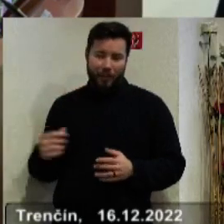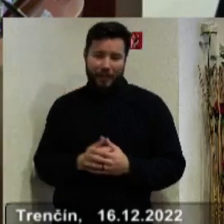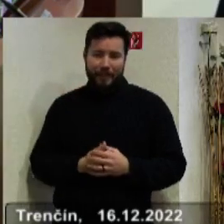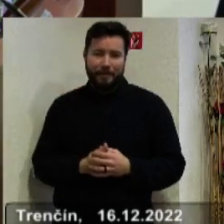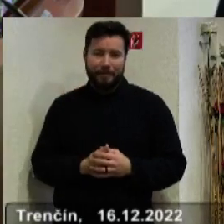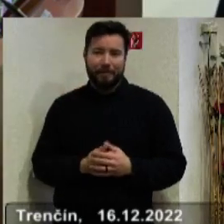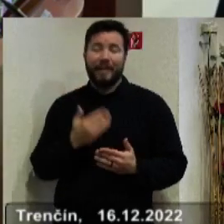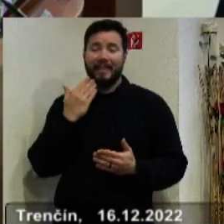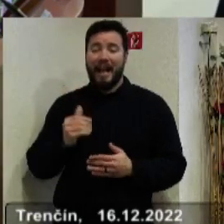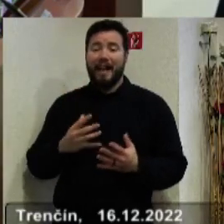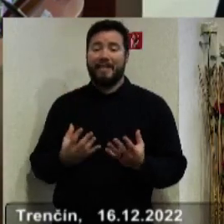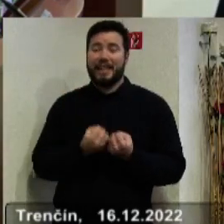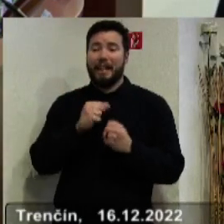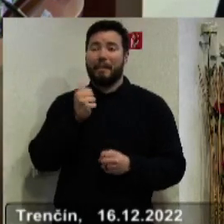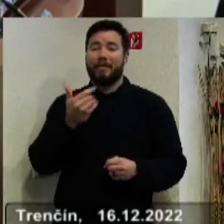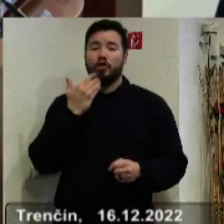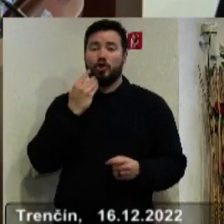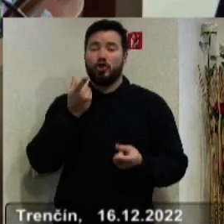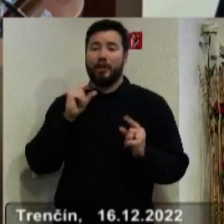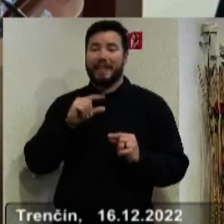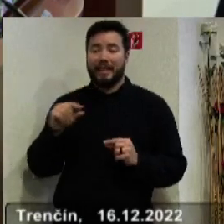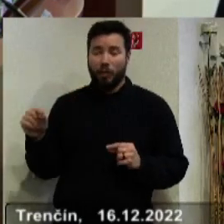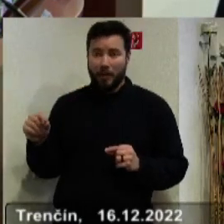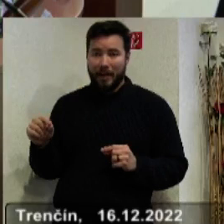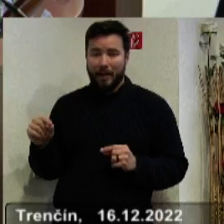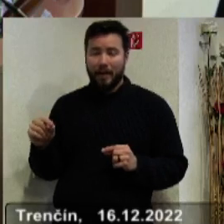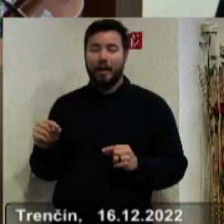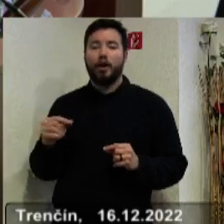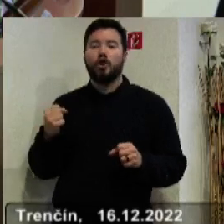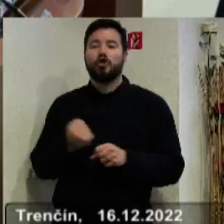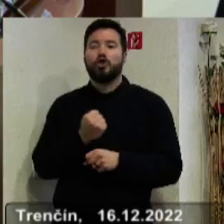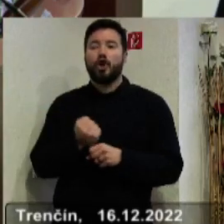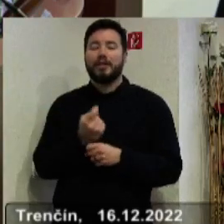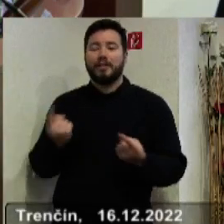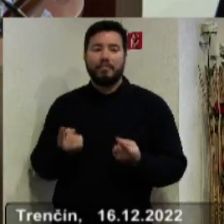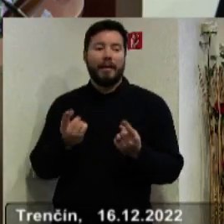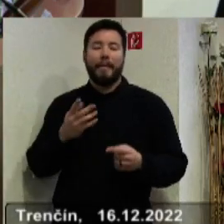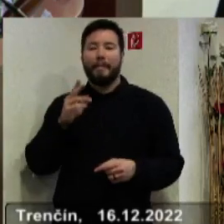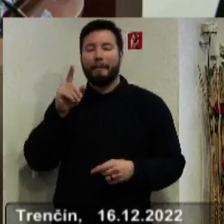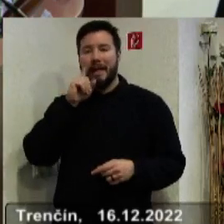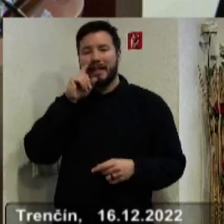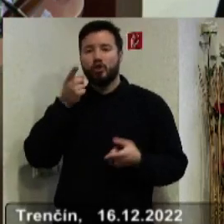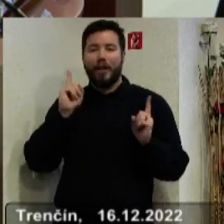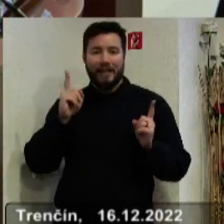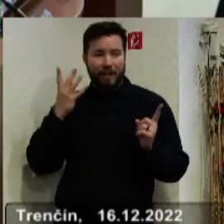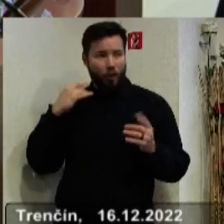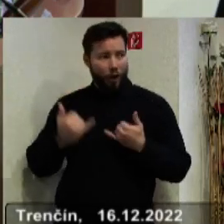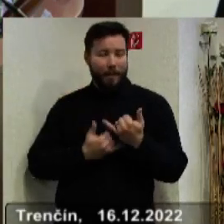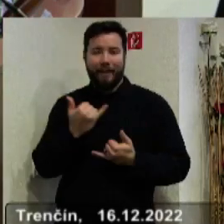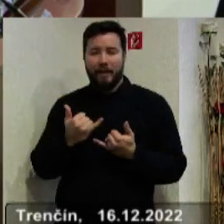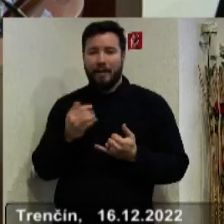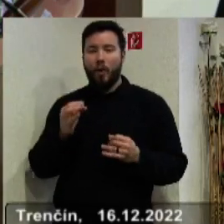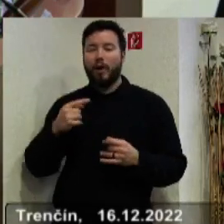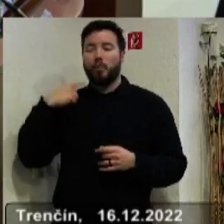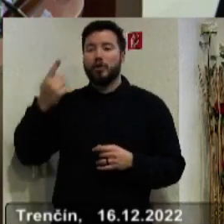Vzniku 1. Československé republiky sa obnovila činnosť Matice Slovenskej, ktorá si budúci rok pripomína práve 160.